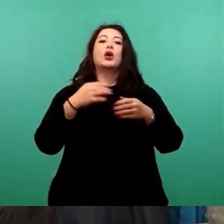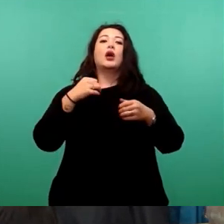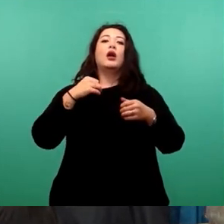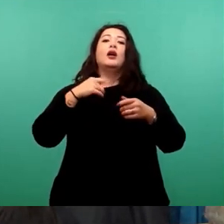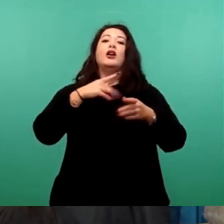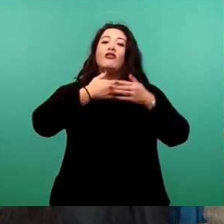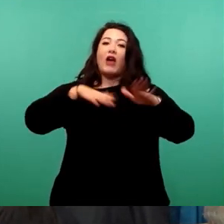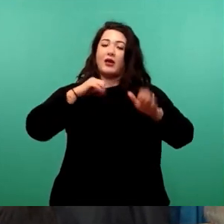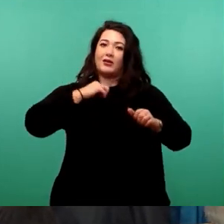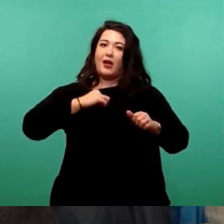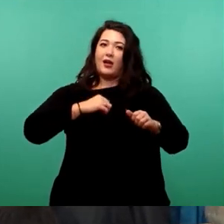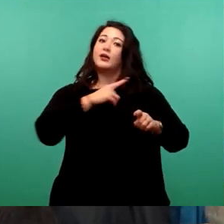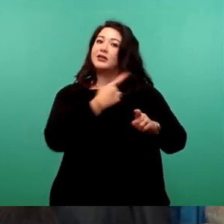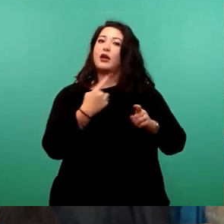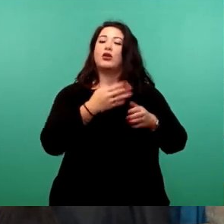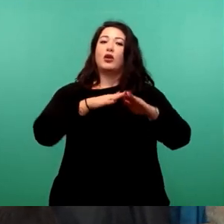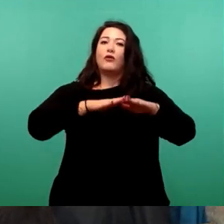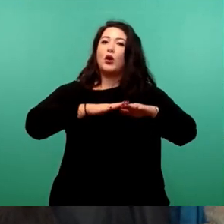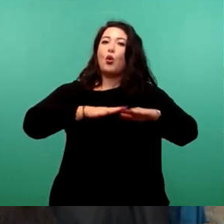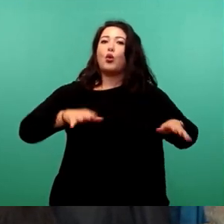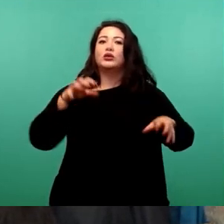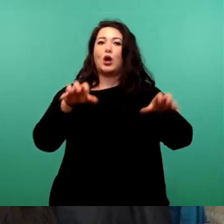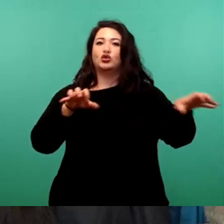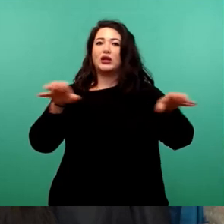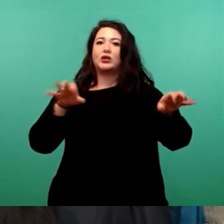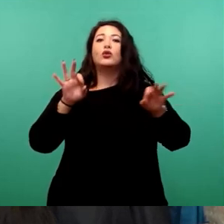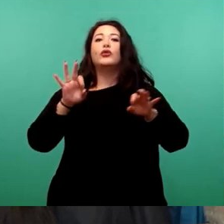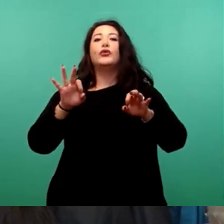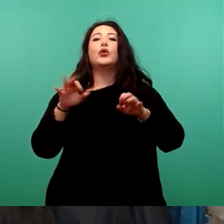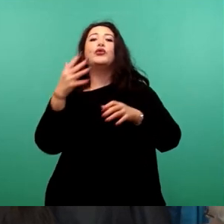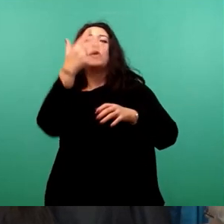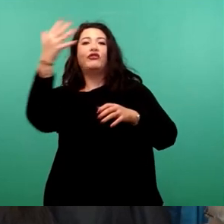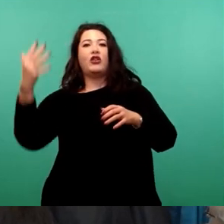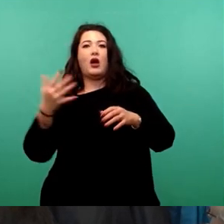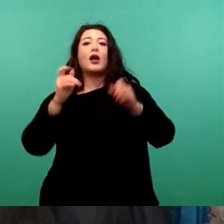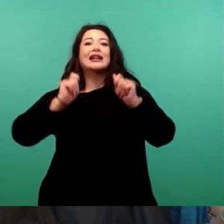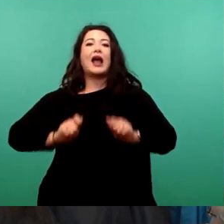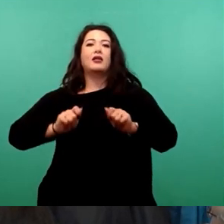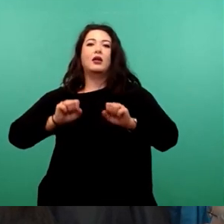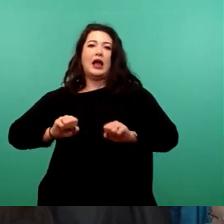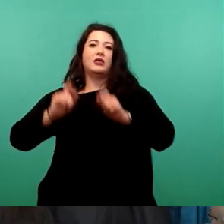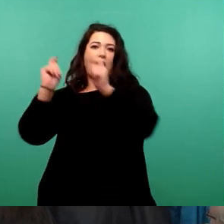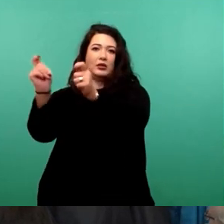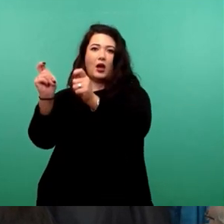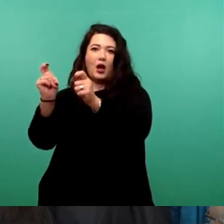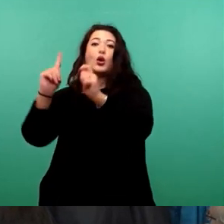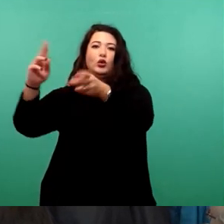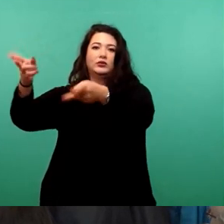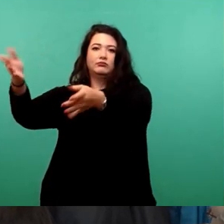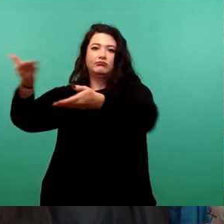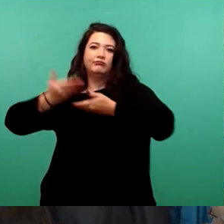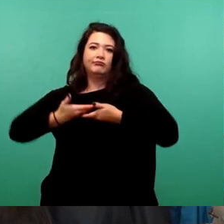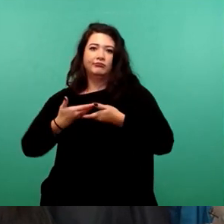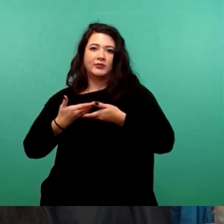Grundausstattung an Personal und Personalmittel für fünf Jahre beantragen können und auch beschieden bekommen vom